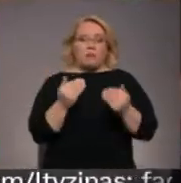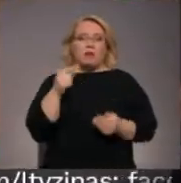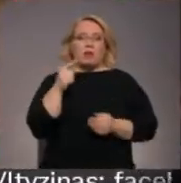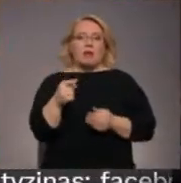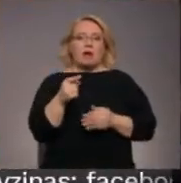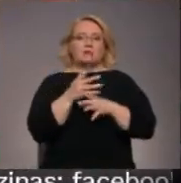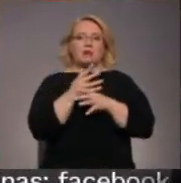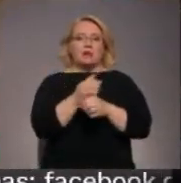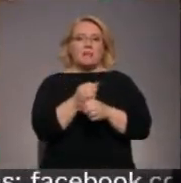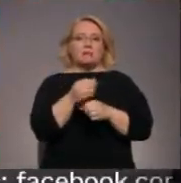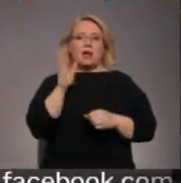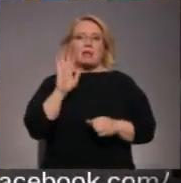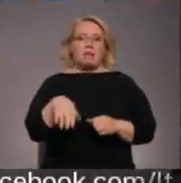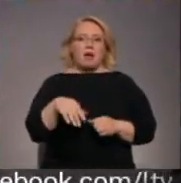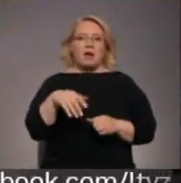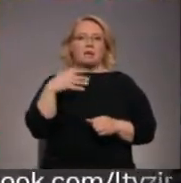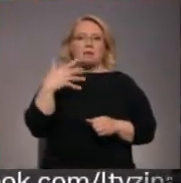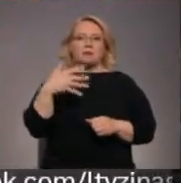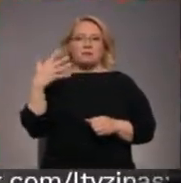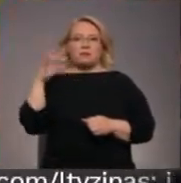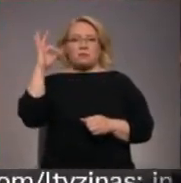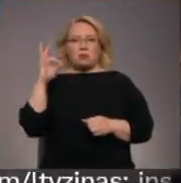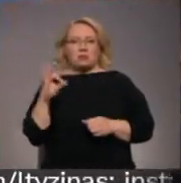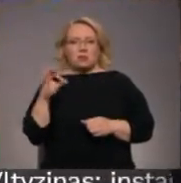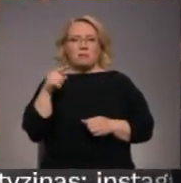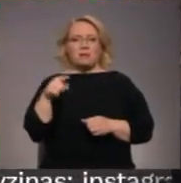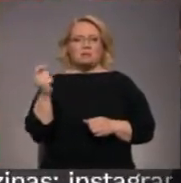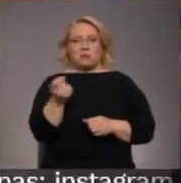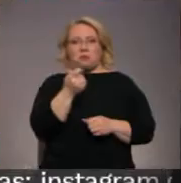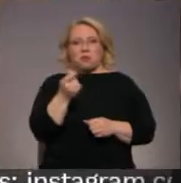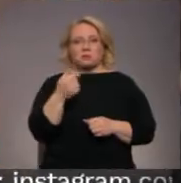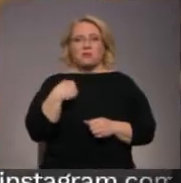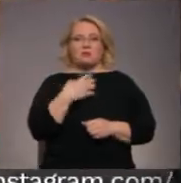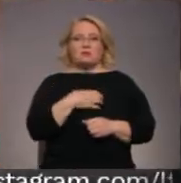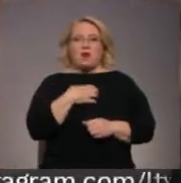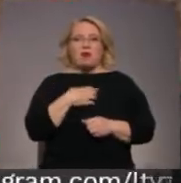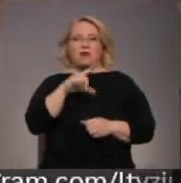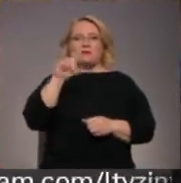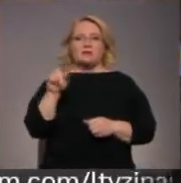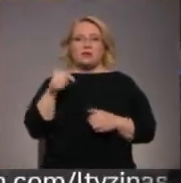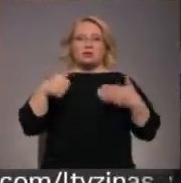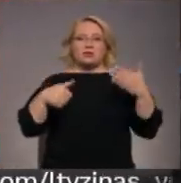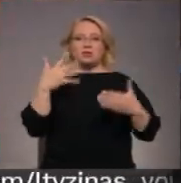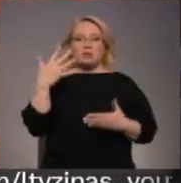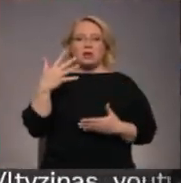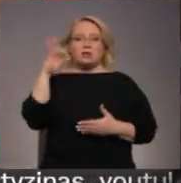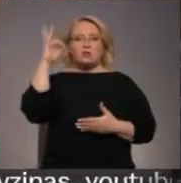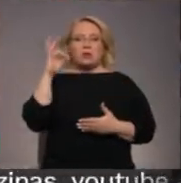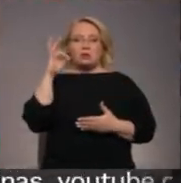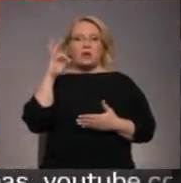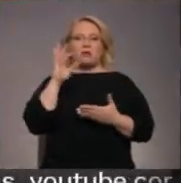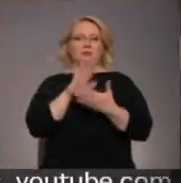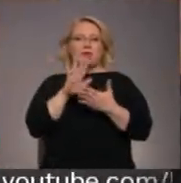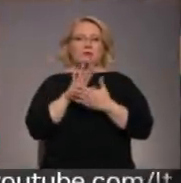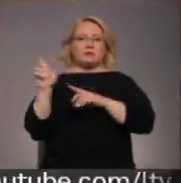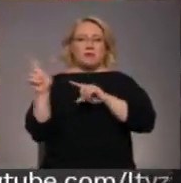samazināt par 50-55, bet tas ir par maz. Mums vajag vismas 65 procentu samazinājumu un